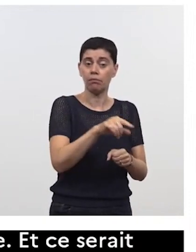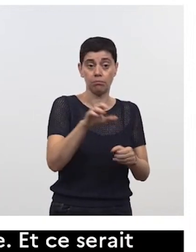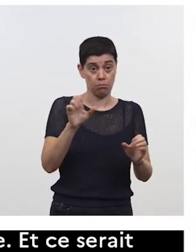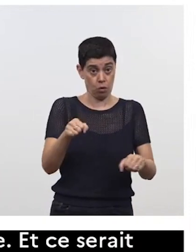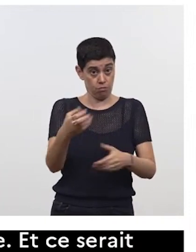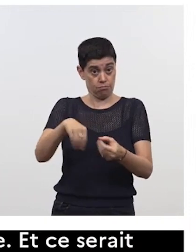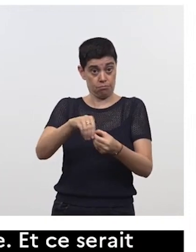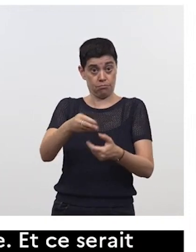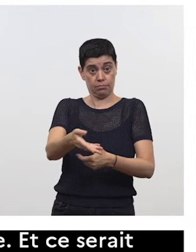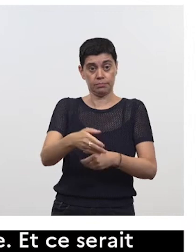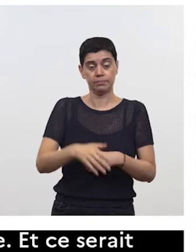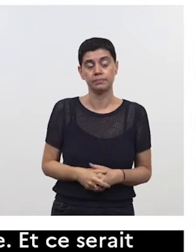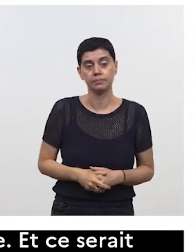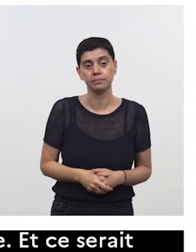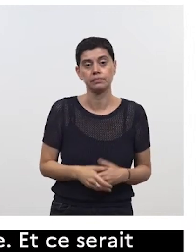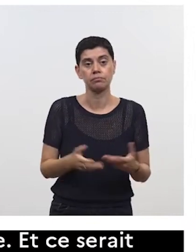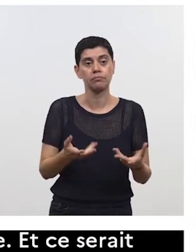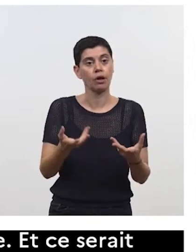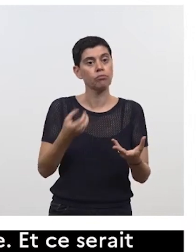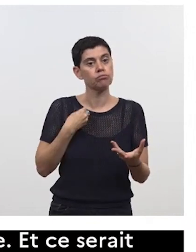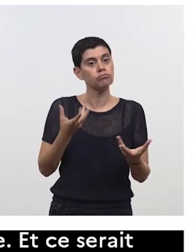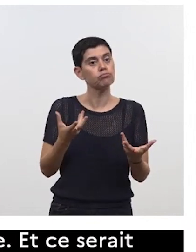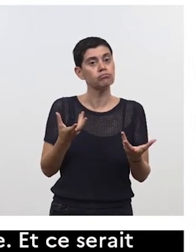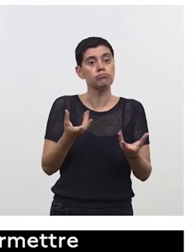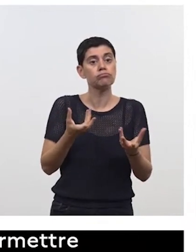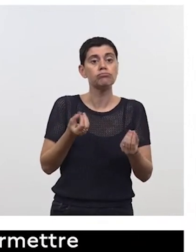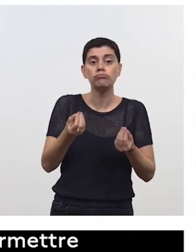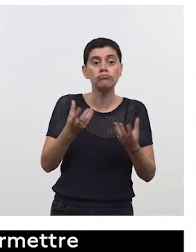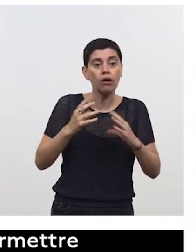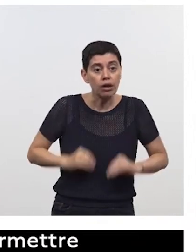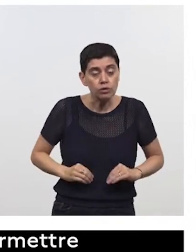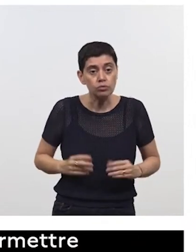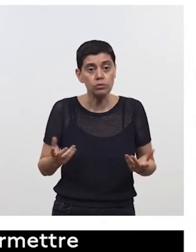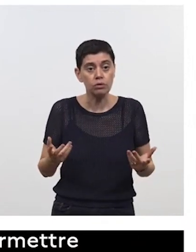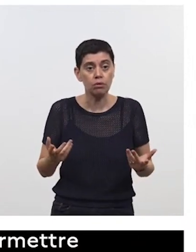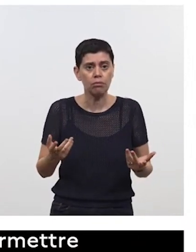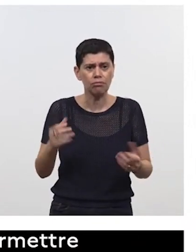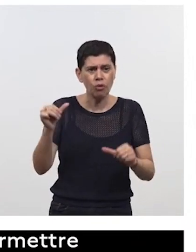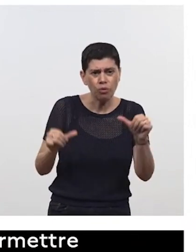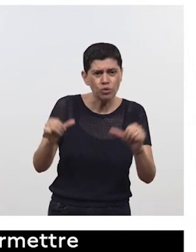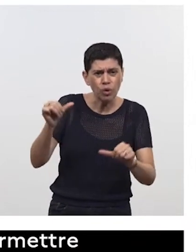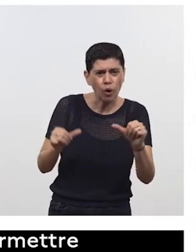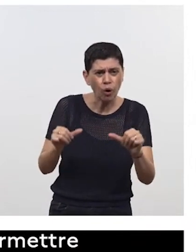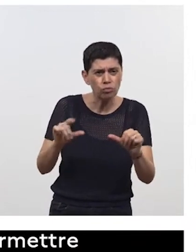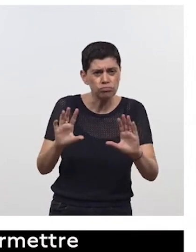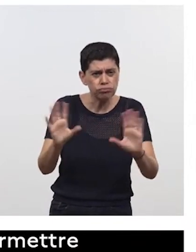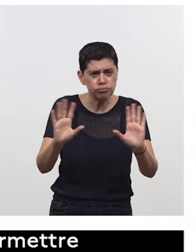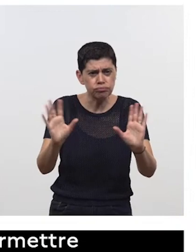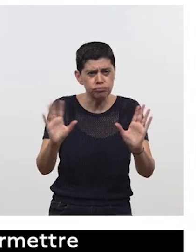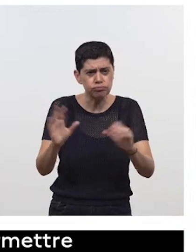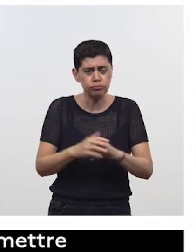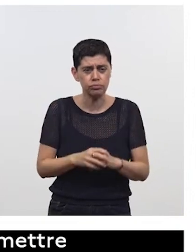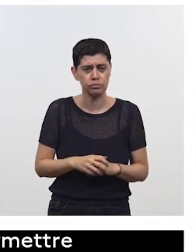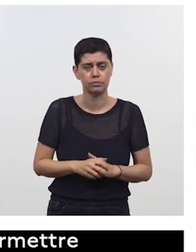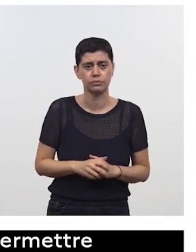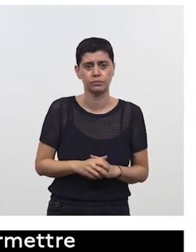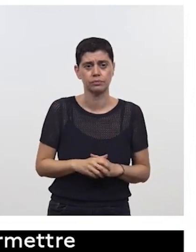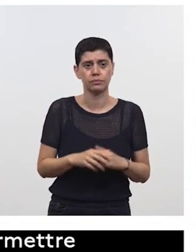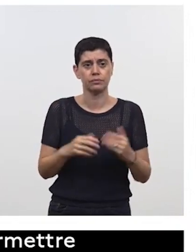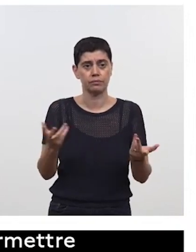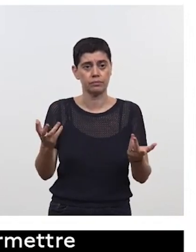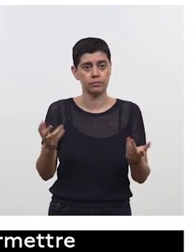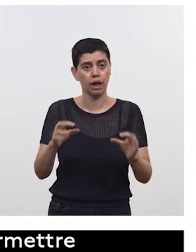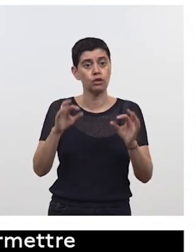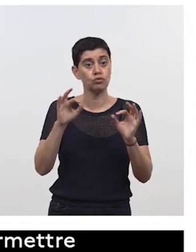rassuré, concerné, on ne pense pas du tout que ce soit une concurrence à notre projet. Et d'ailleurs, la République